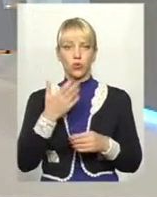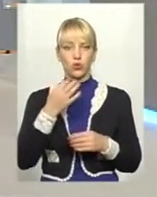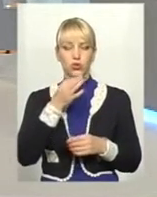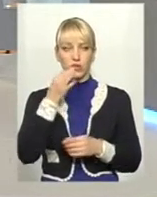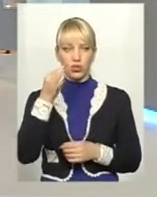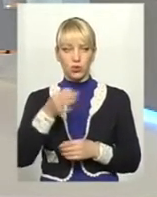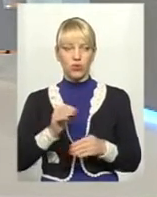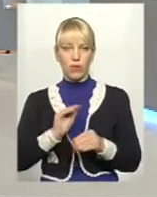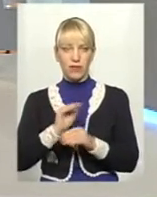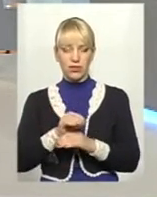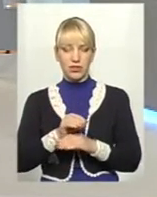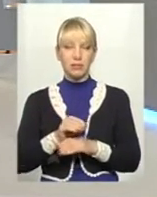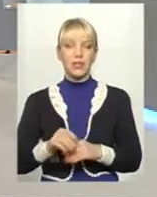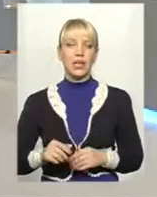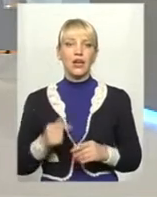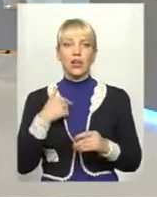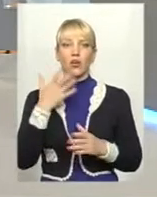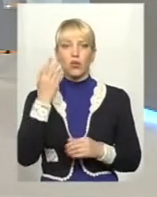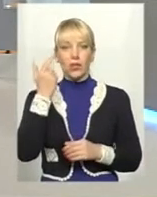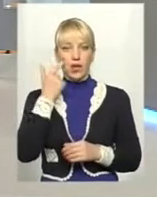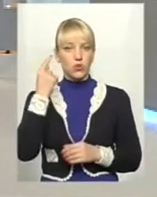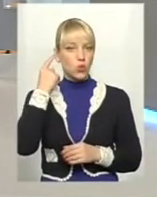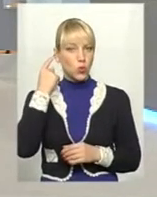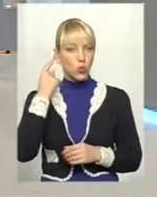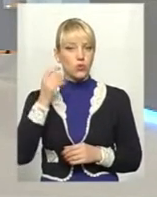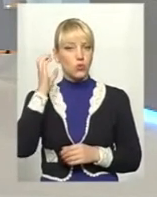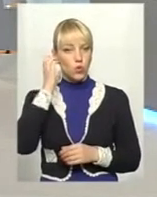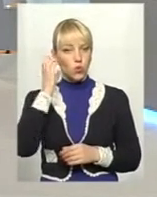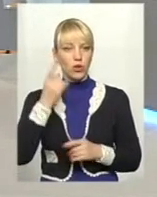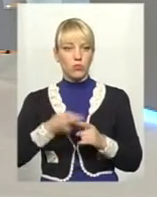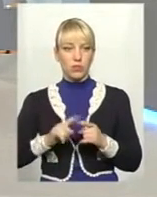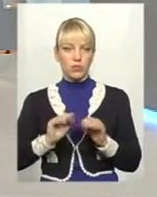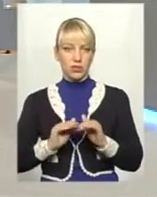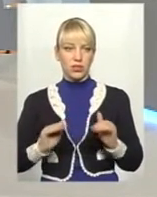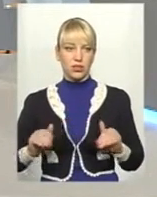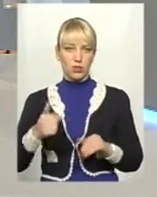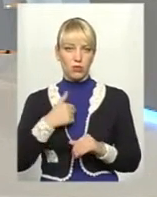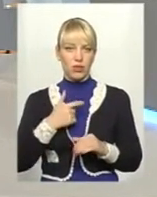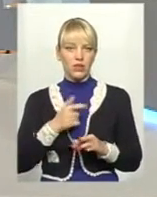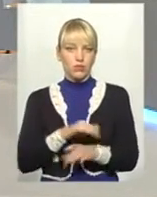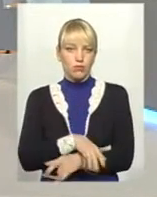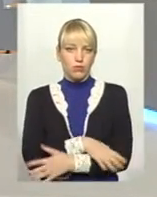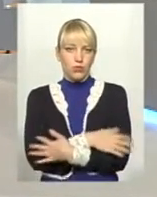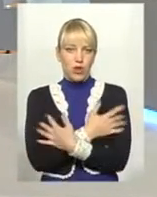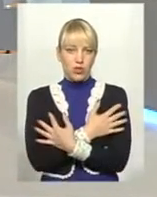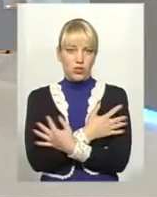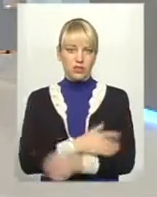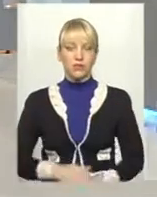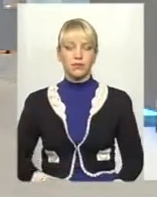Олександр Іванович, от коли я слухаю про цих дітей, в мене тут мурашки так по тілу,